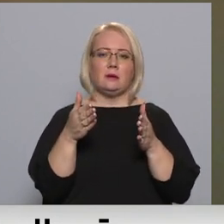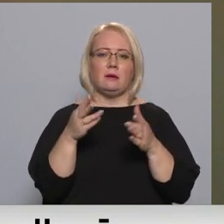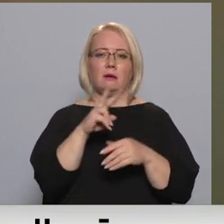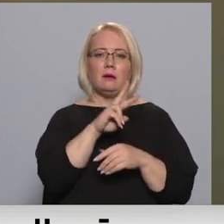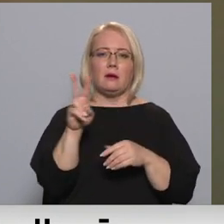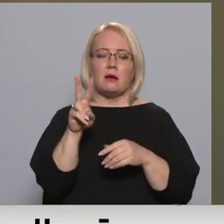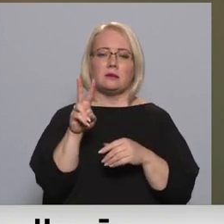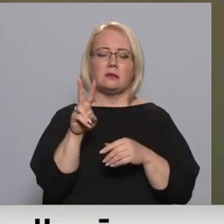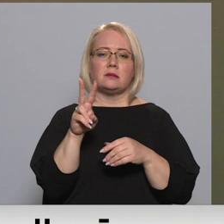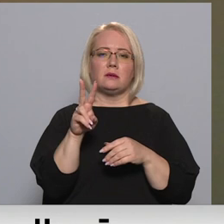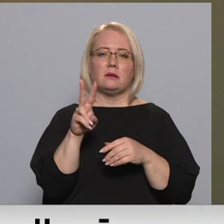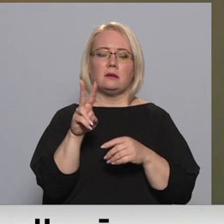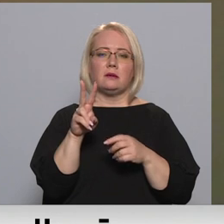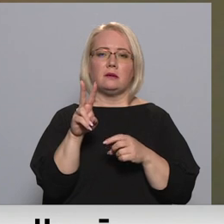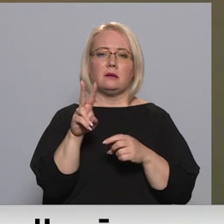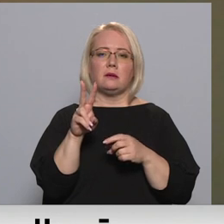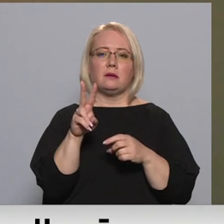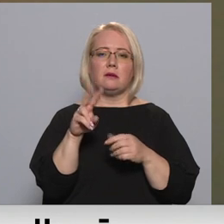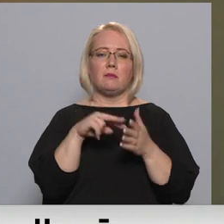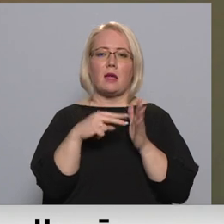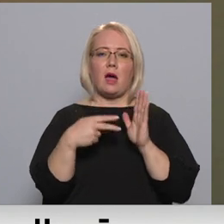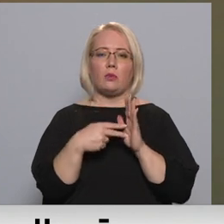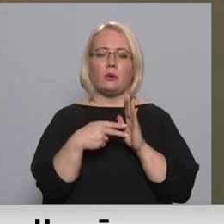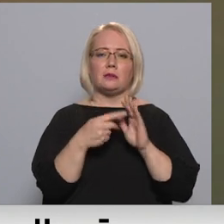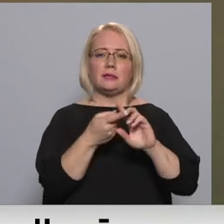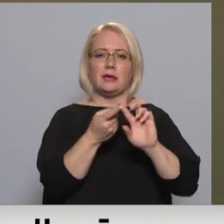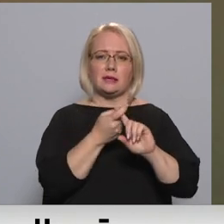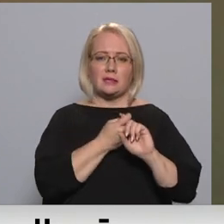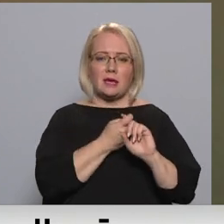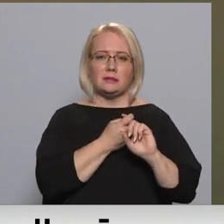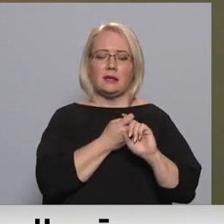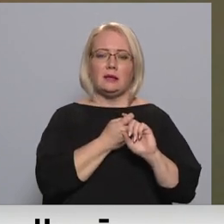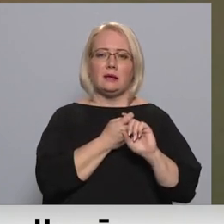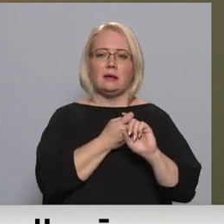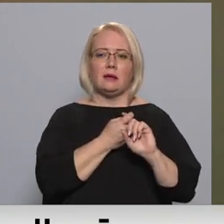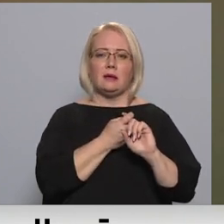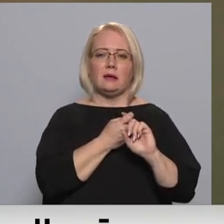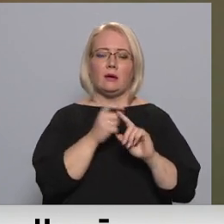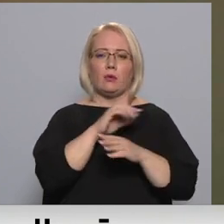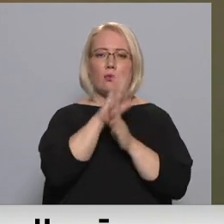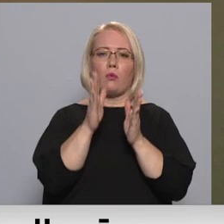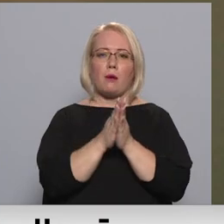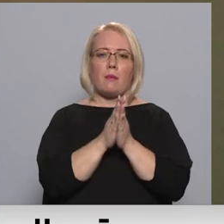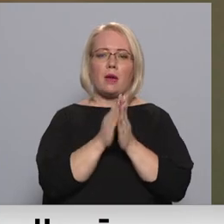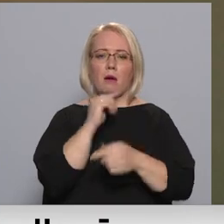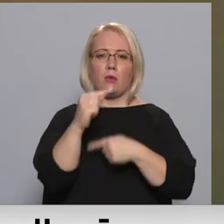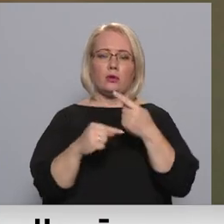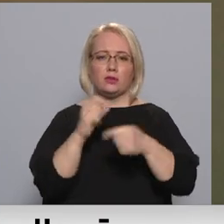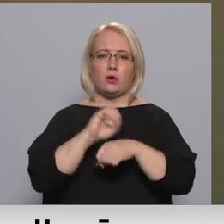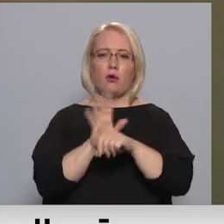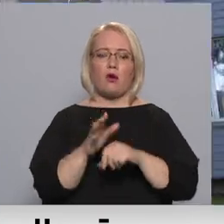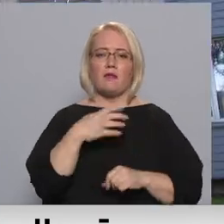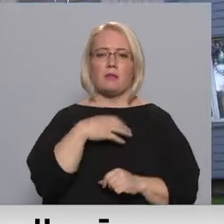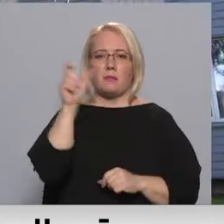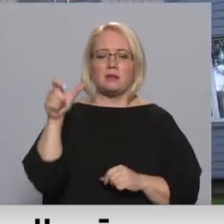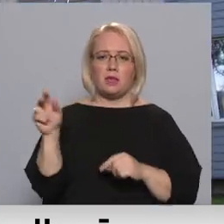kuras ir plānot iesaistīt kopējā procesā COVID-19 pacientu